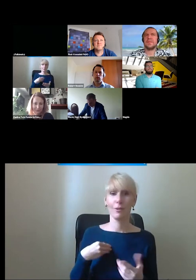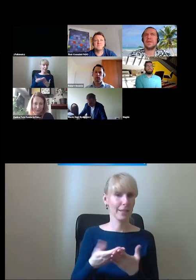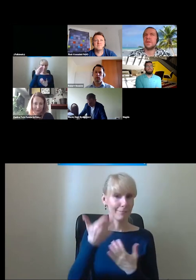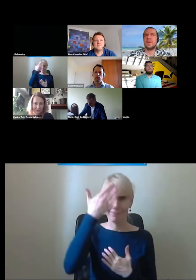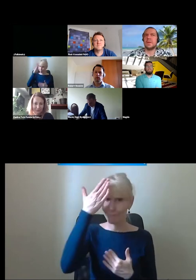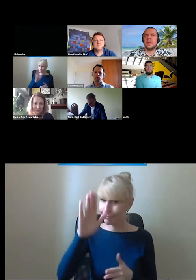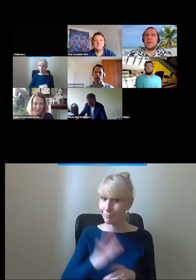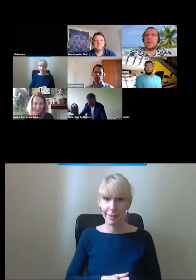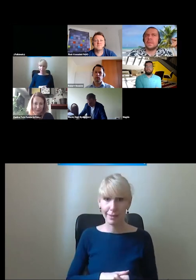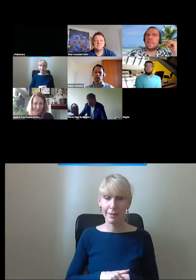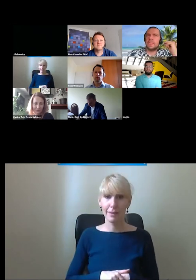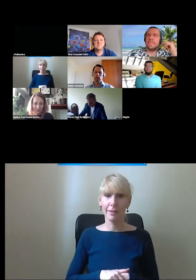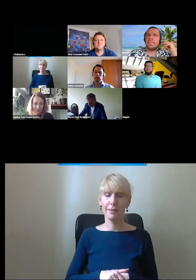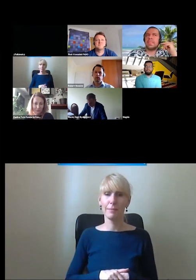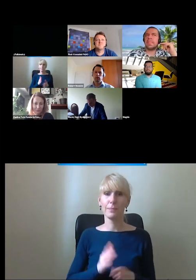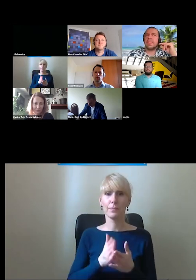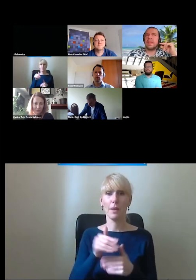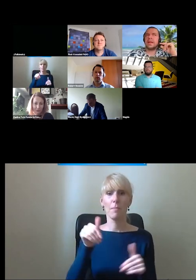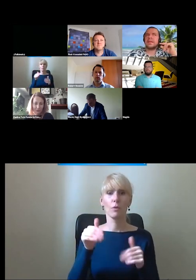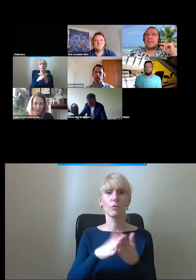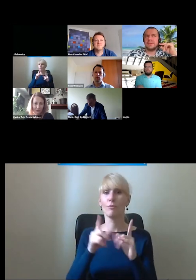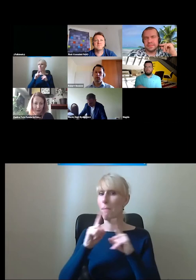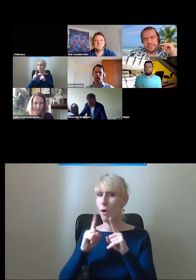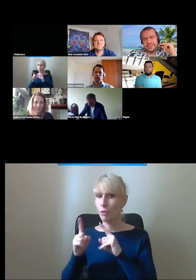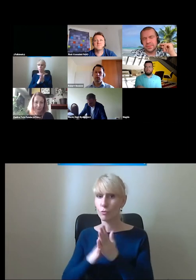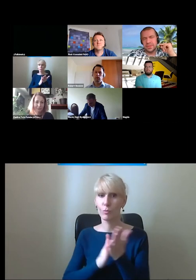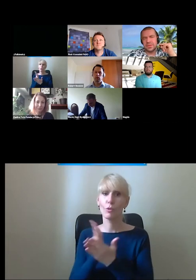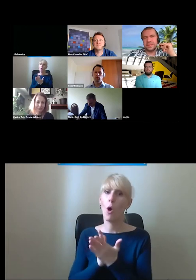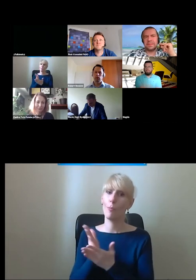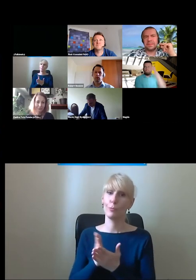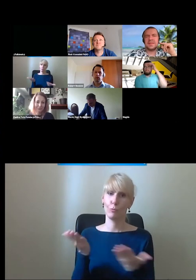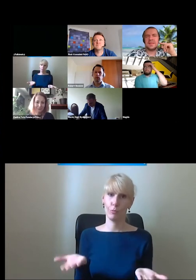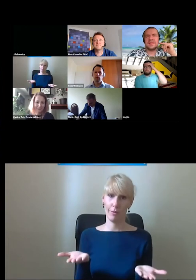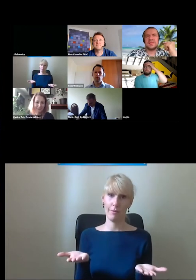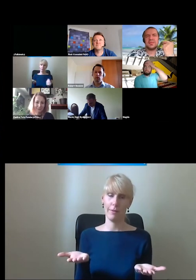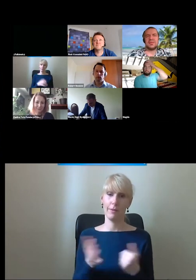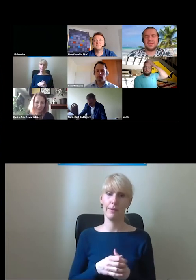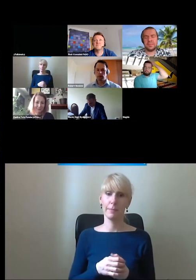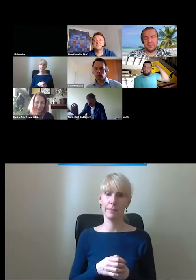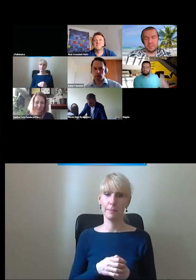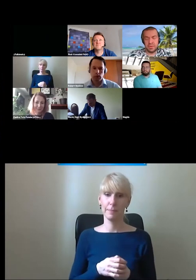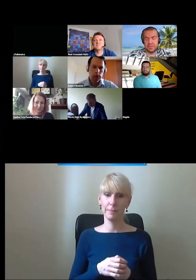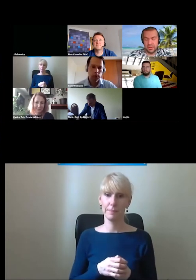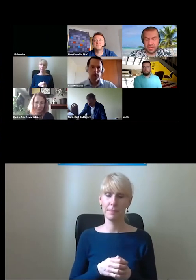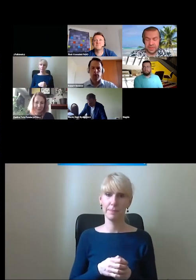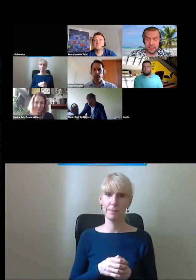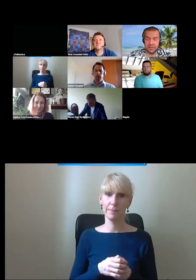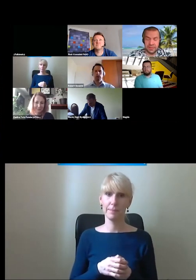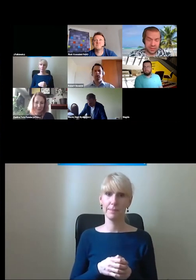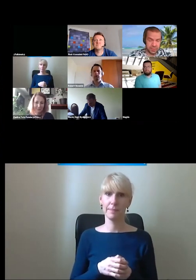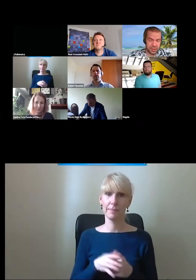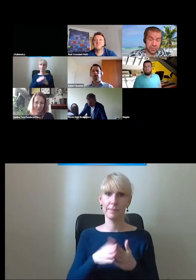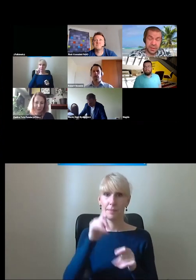właśnie z niepełnosprawnością, byłby w stanie porozumieć się z obsługą takich sytuacjach. Słuchaj, moglibyśmy też